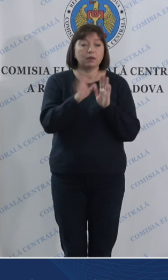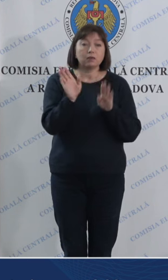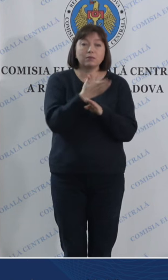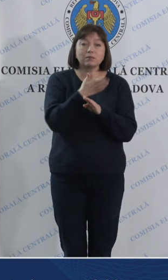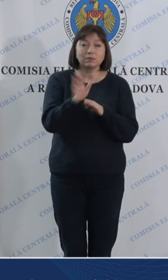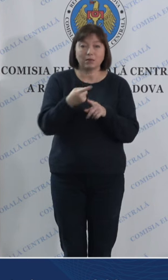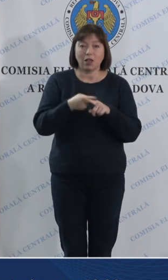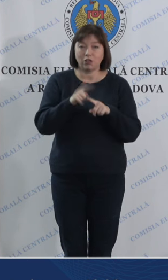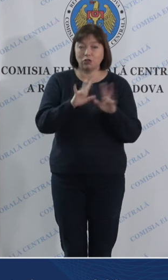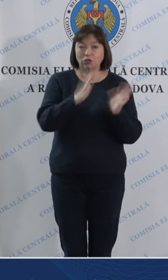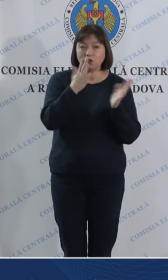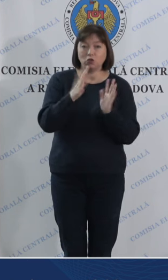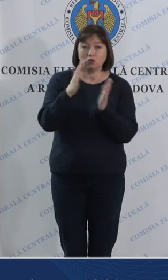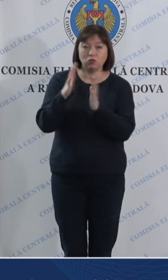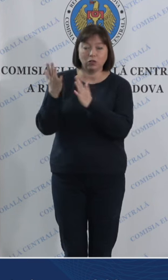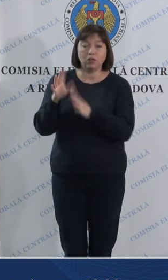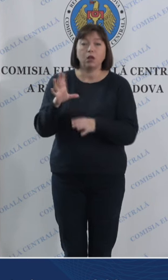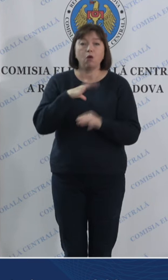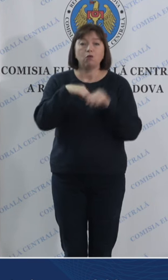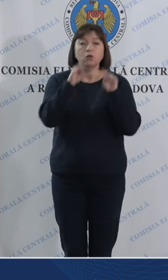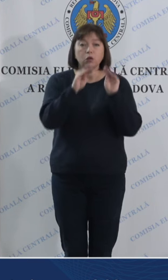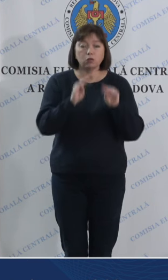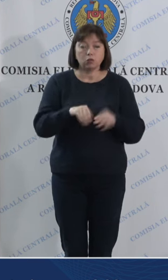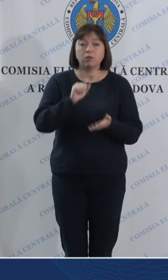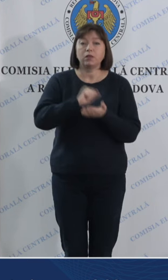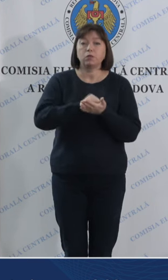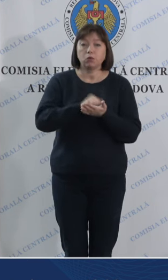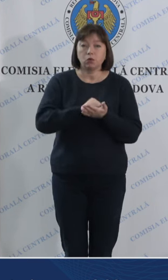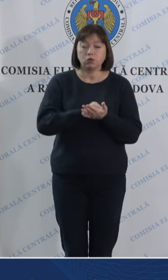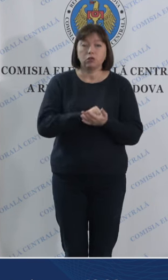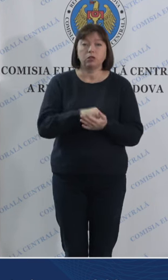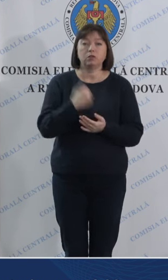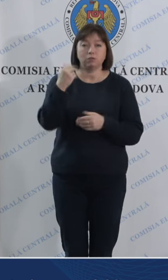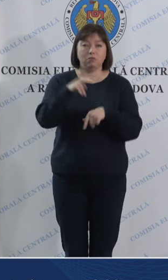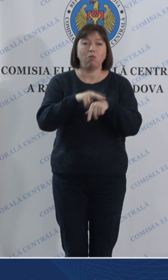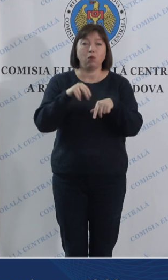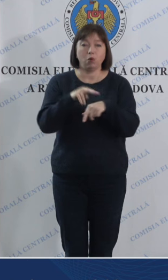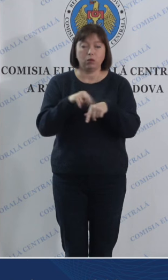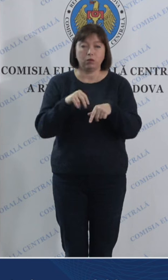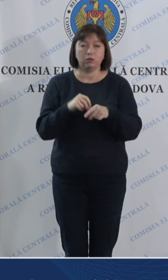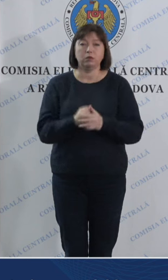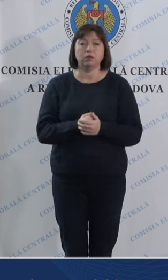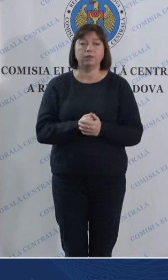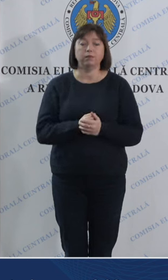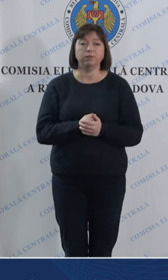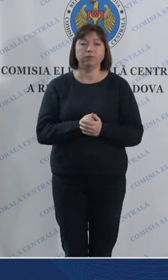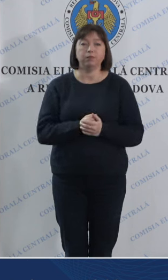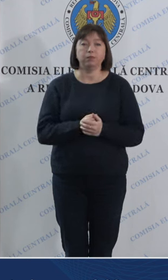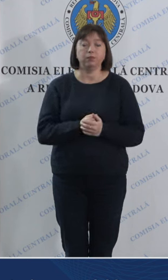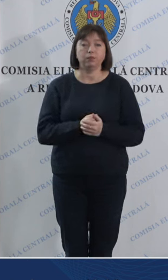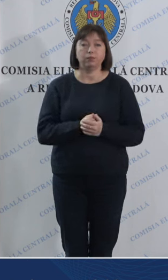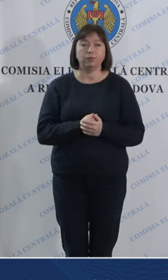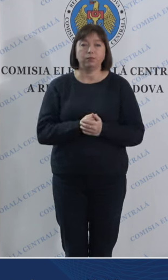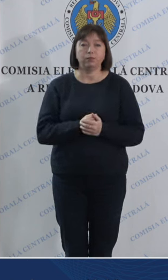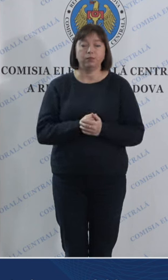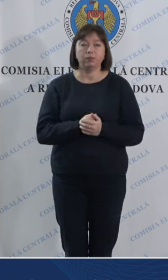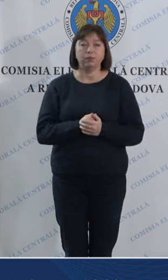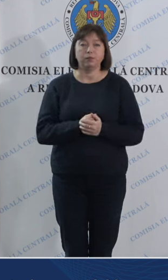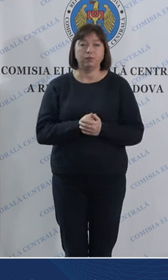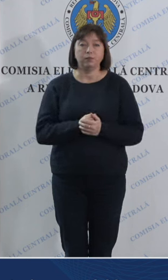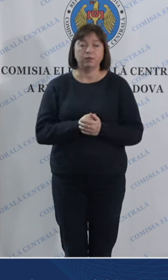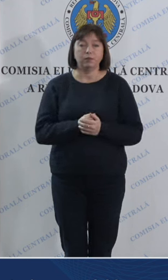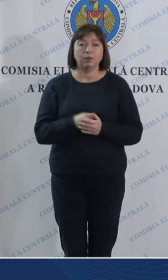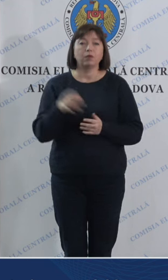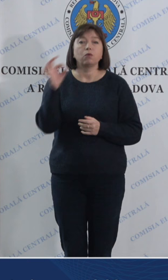au fost întocmite procese verbale de către colaborătorii inspectoratului de poliție